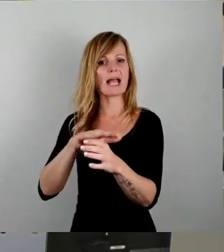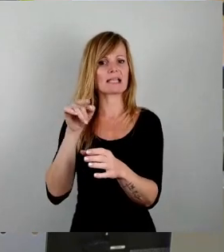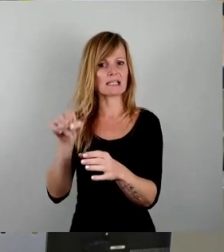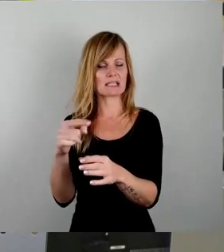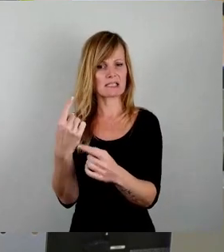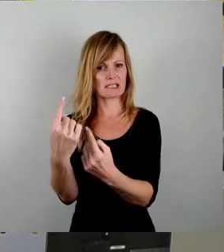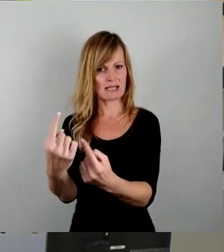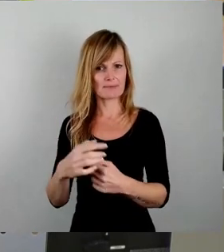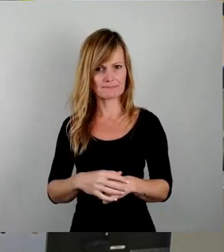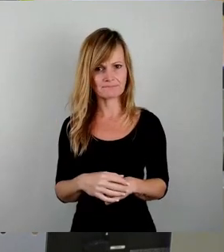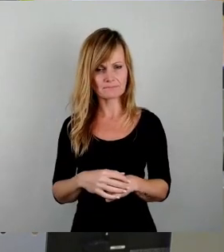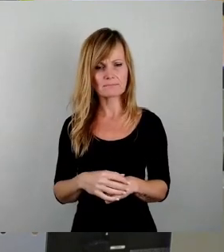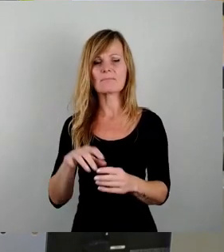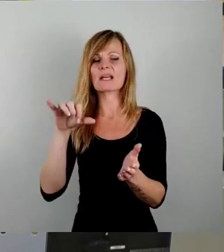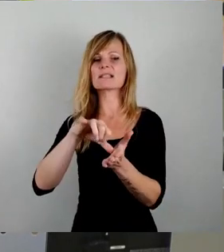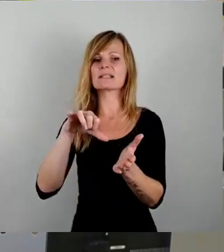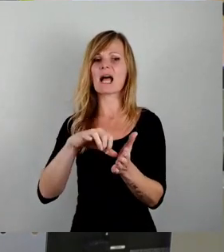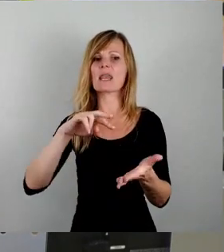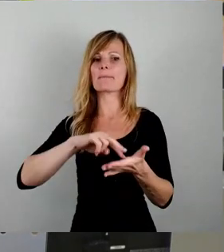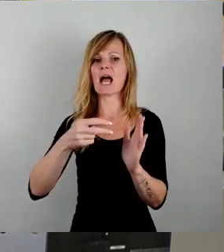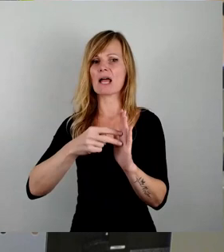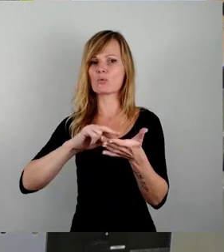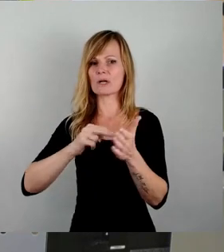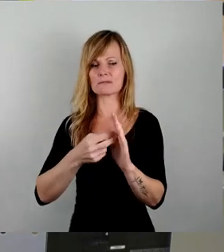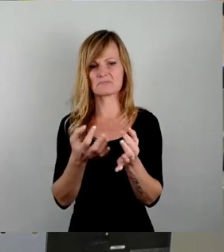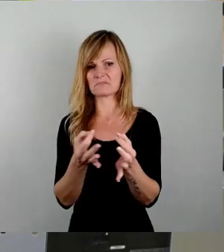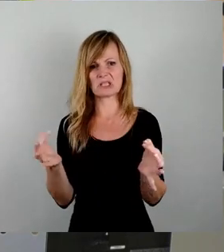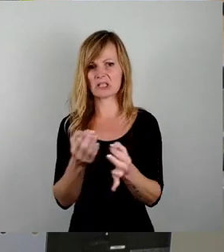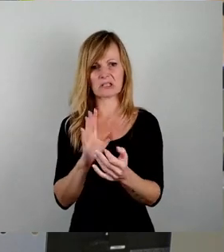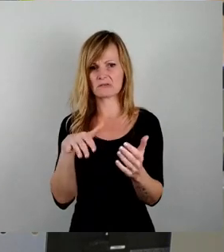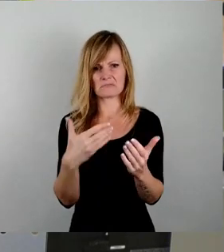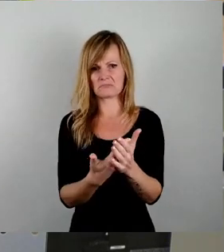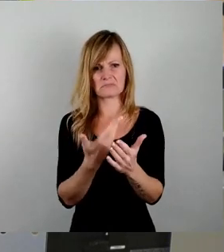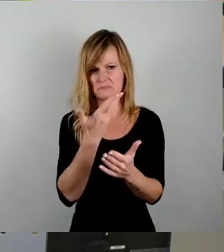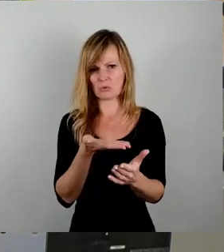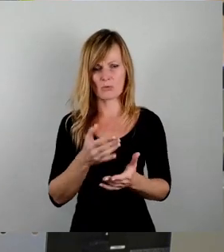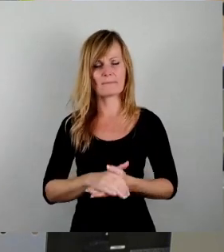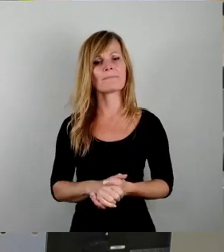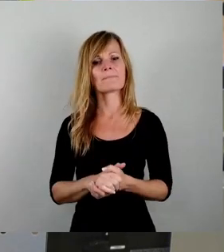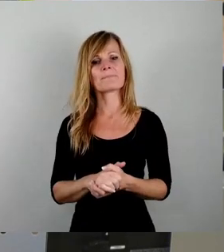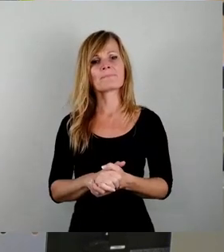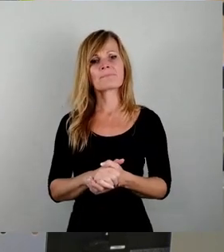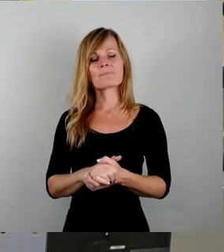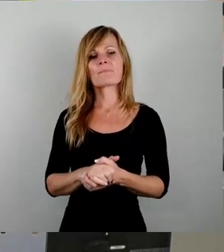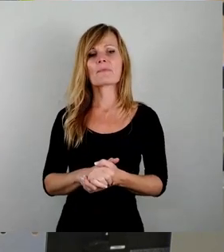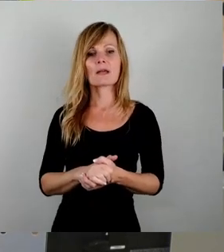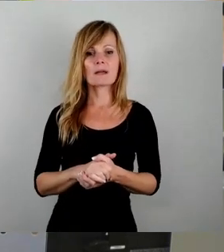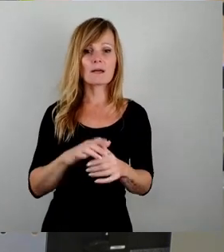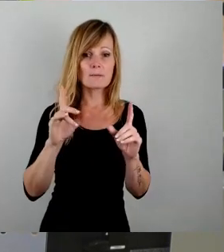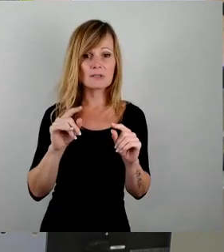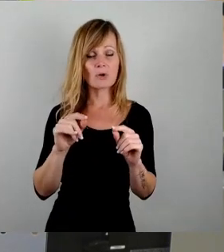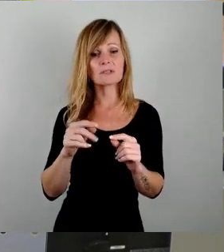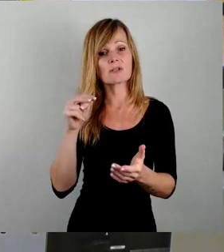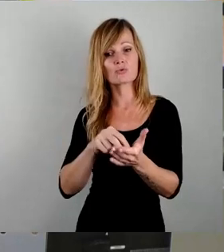Zentrale Planungen sind dazu nicht aufgestellt. Also bleibt es den zuständigen